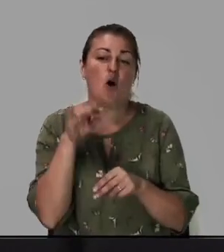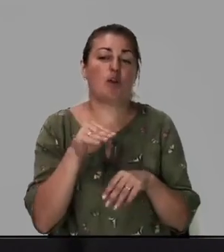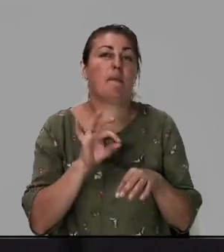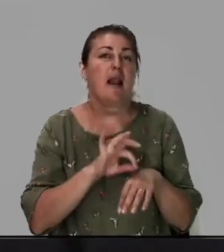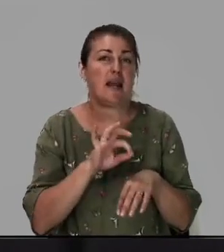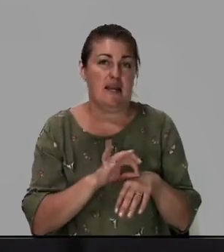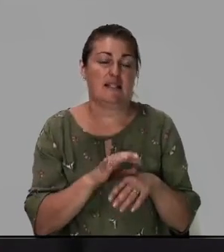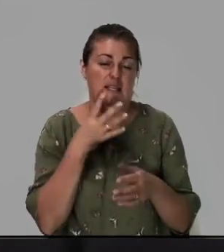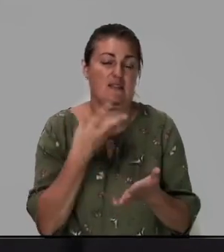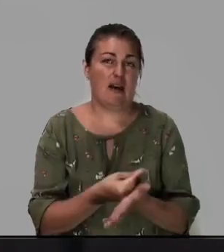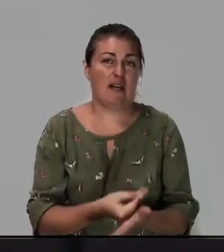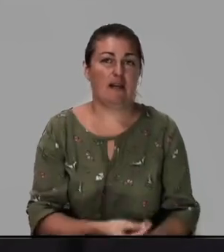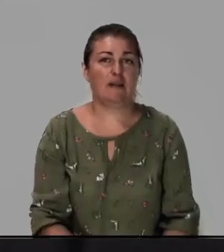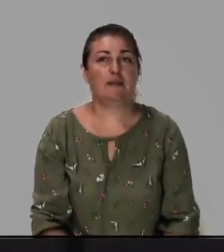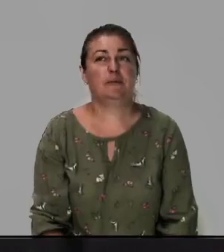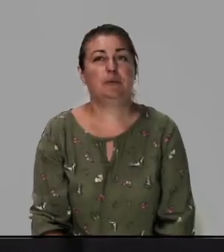своих.